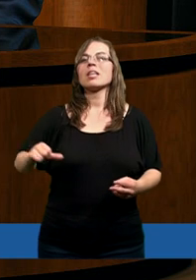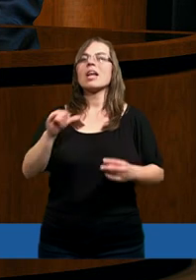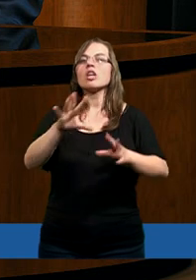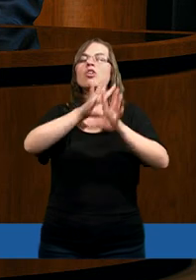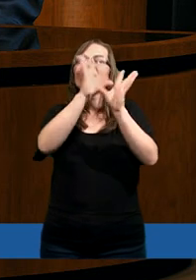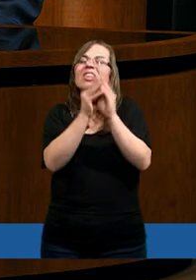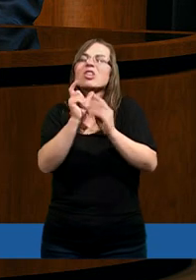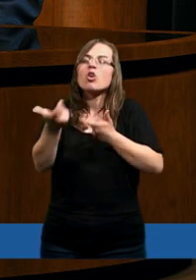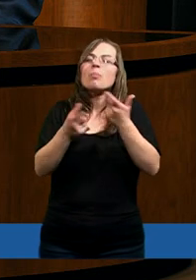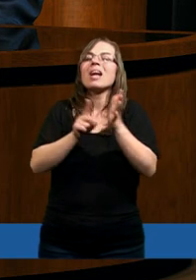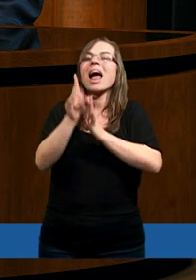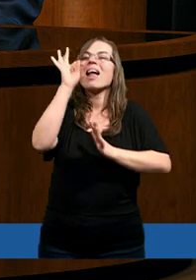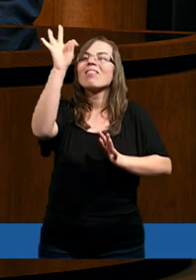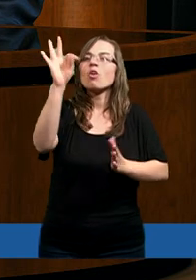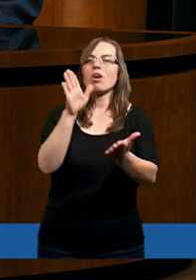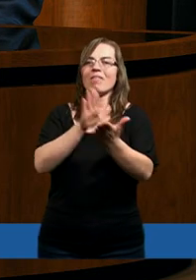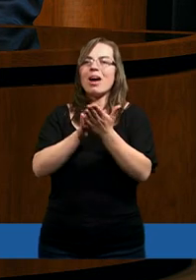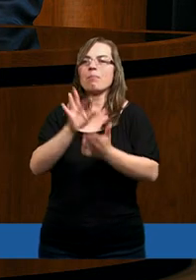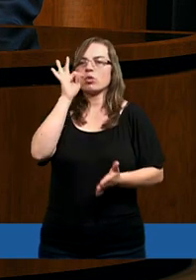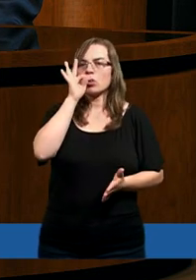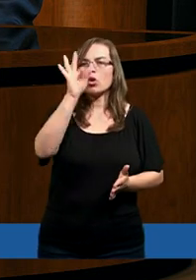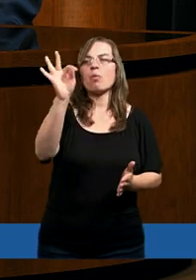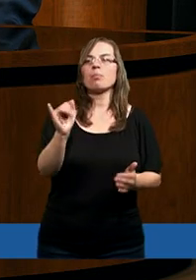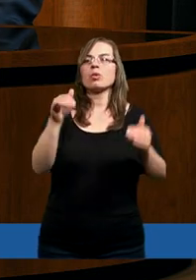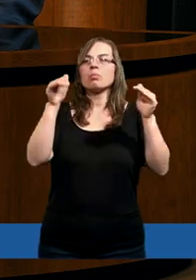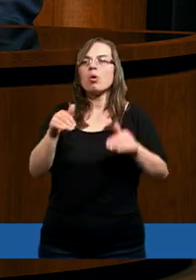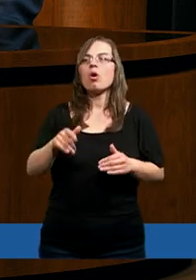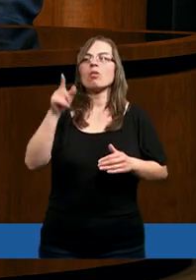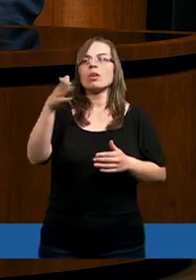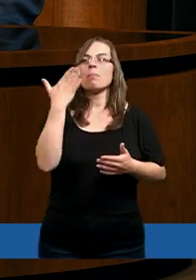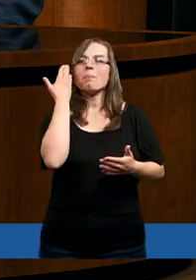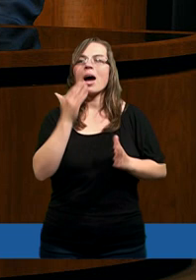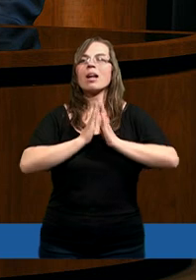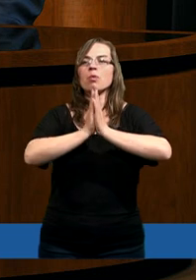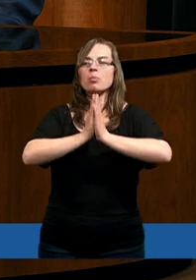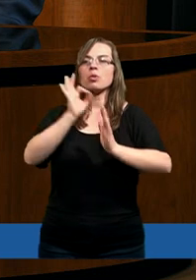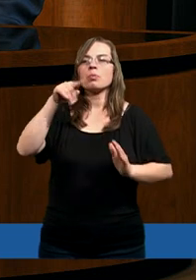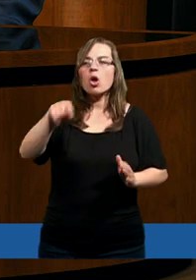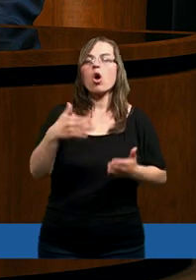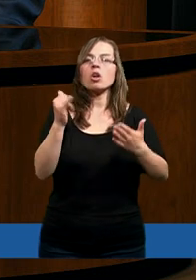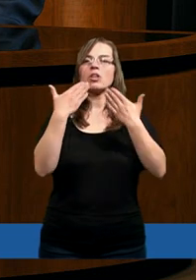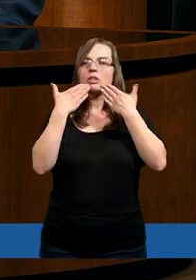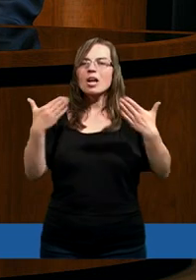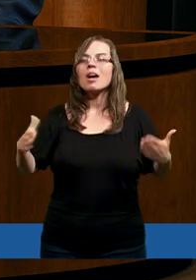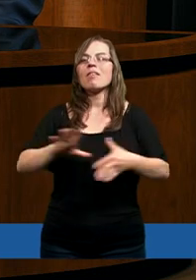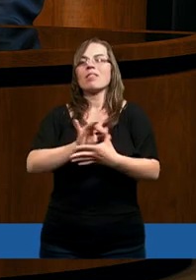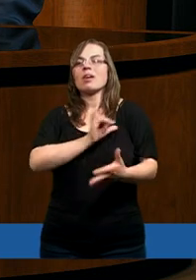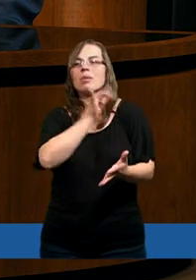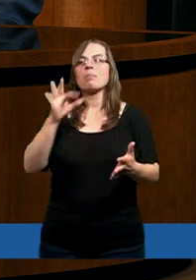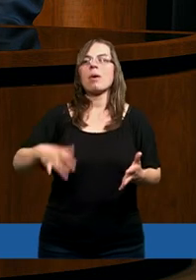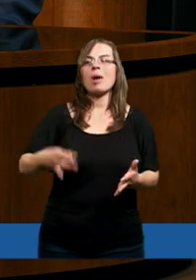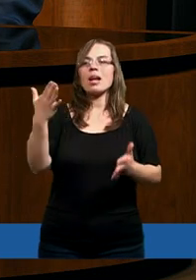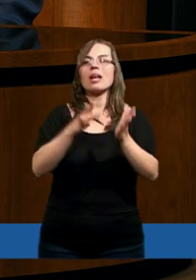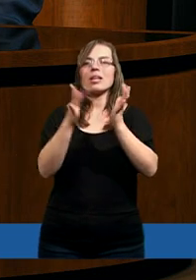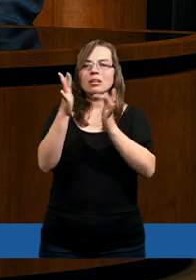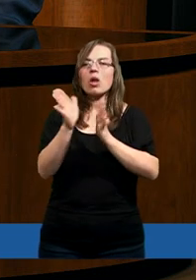jak ku przestrodze, tak i ku naszej pamięci. Tak bardzo Cię o to prosimy i dziękujemy. imieniu Pana naszego